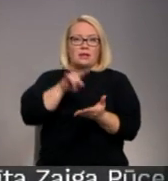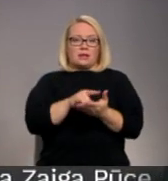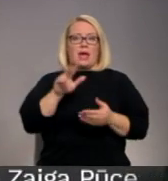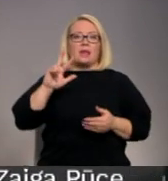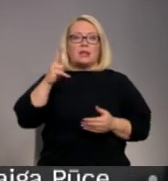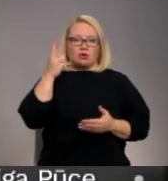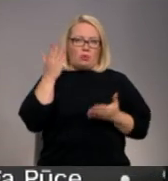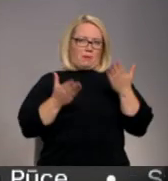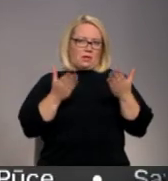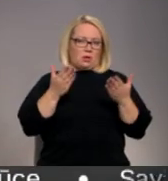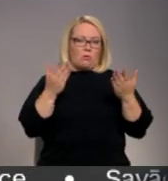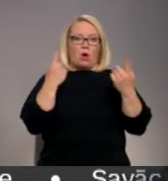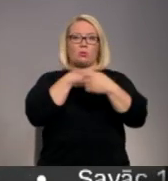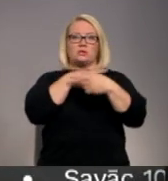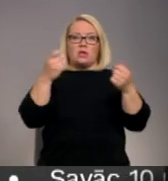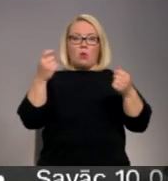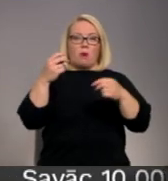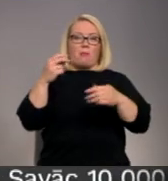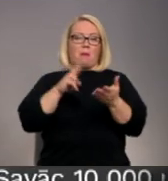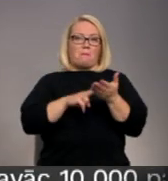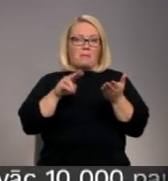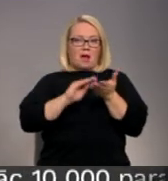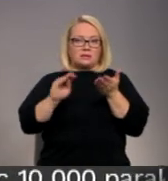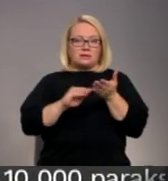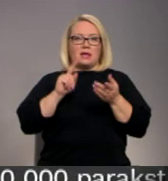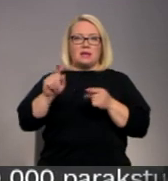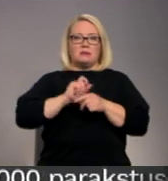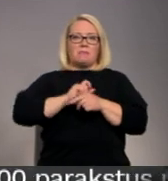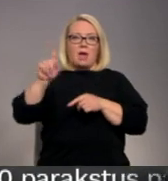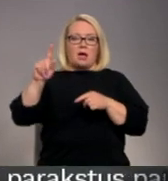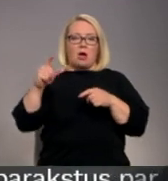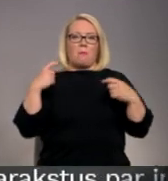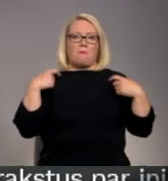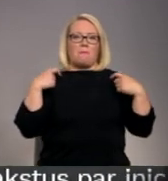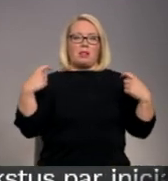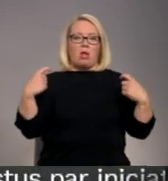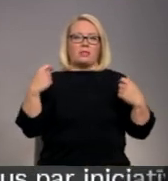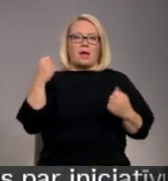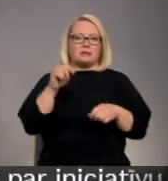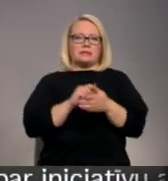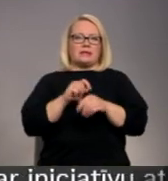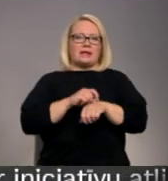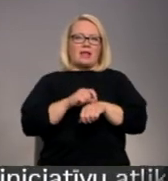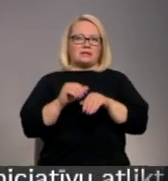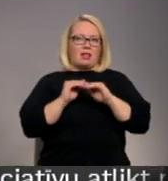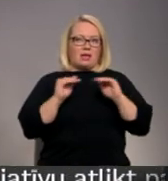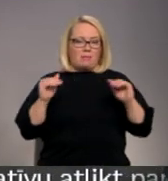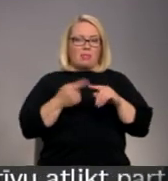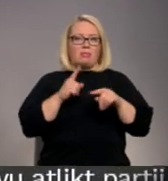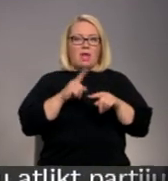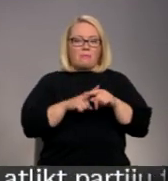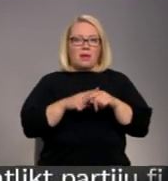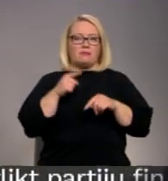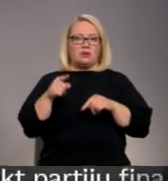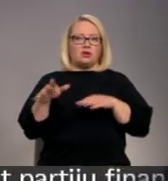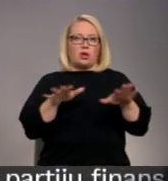trešo meģinājumu un ziņojumā tiek pieļauts, tas kāpinājas pilotu stresa līmeni un iespējams tieši tāpēc veiktas darbības,